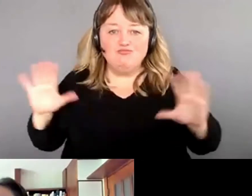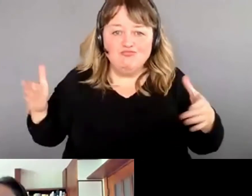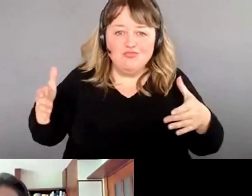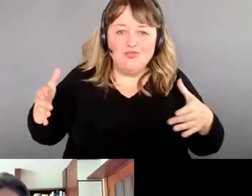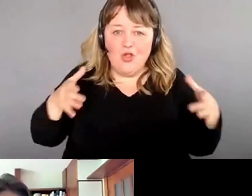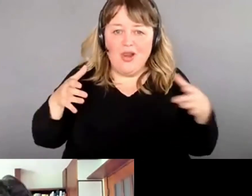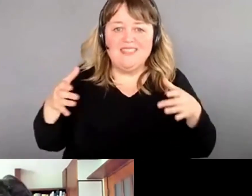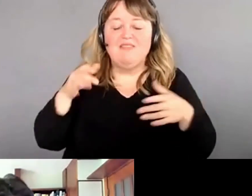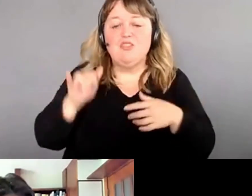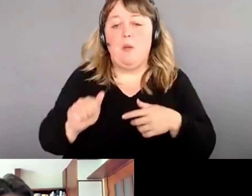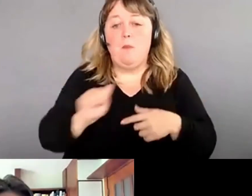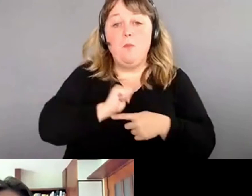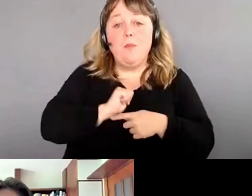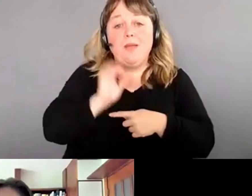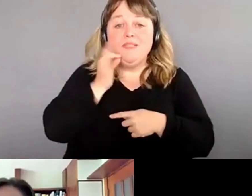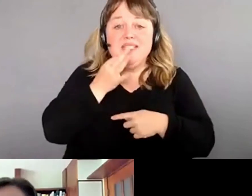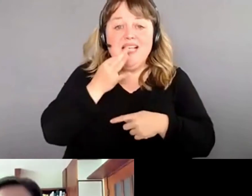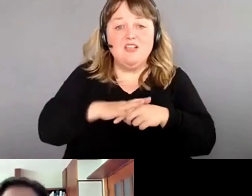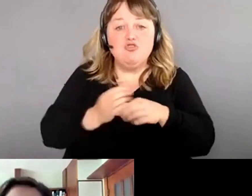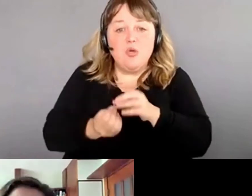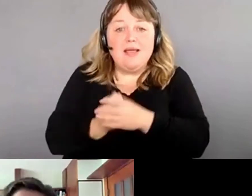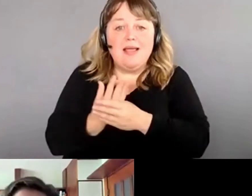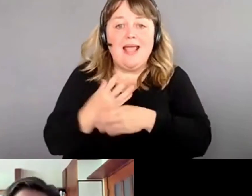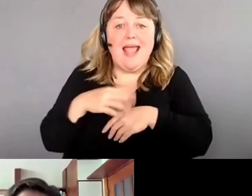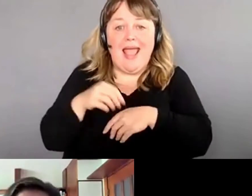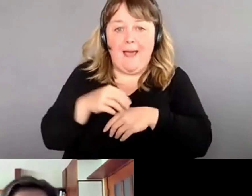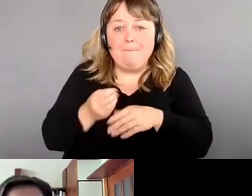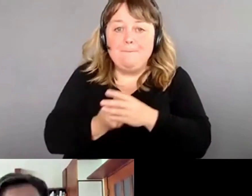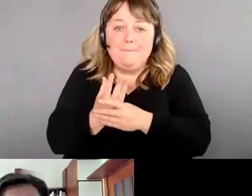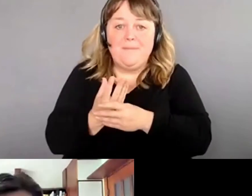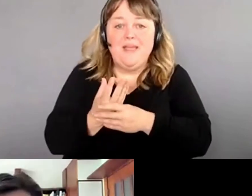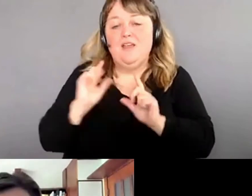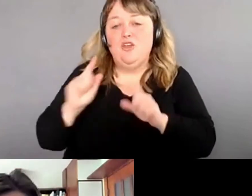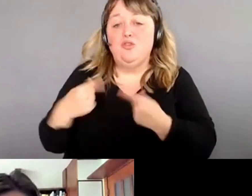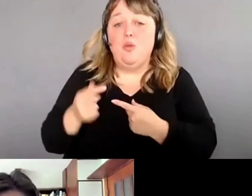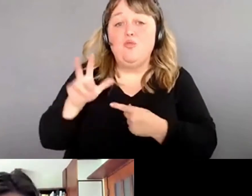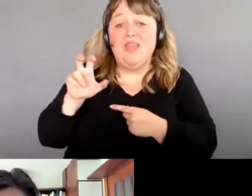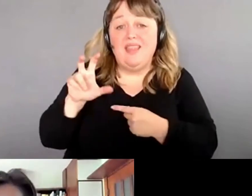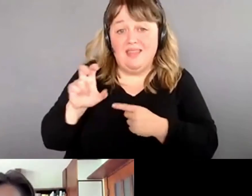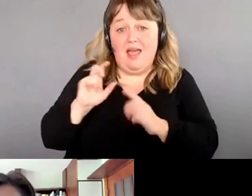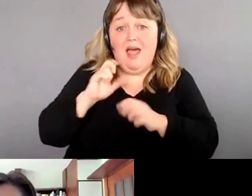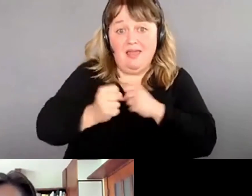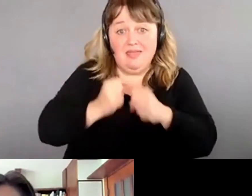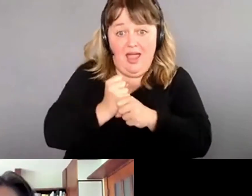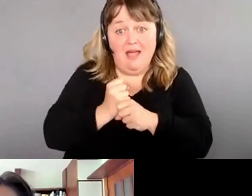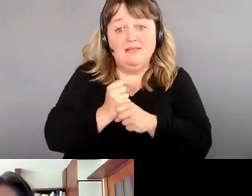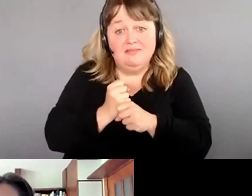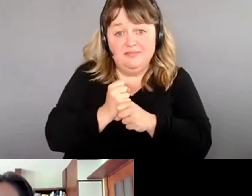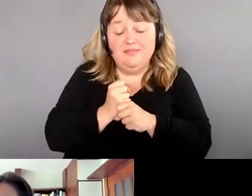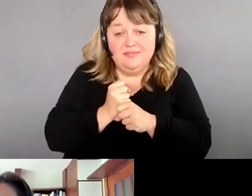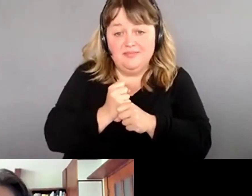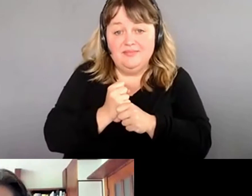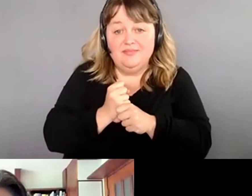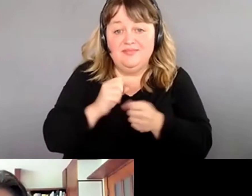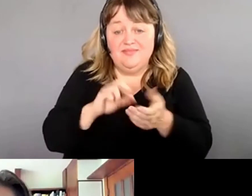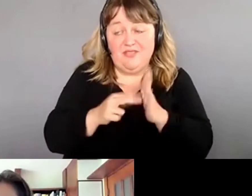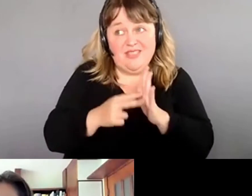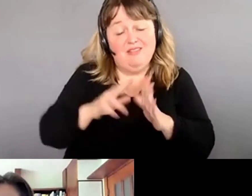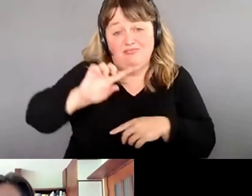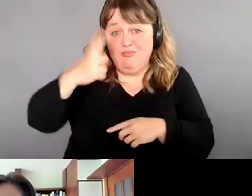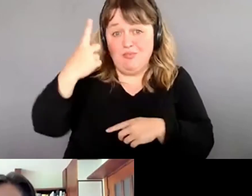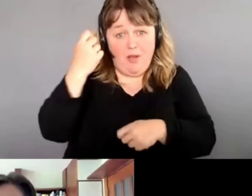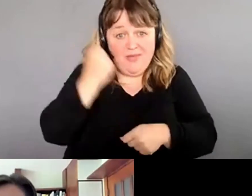Moi, je suis herboriste depuis presque 30 ans maintenant. Donc, ça a été mon premier métier.